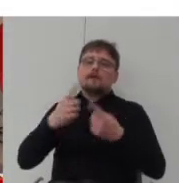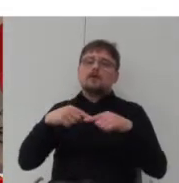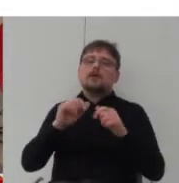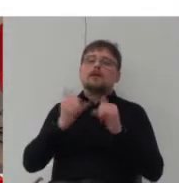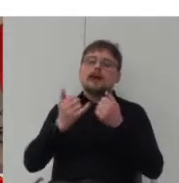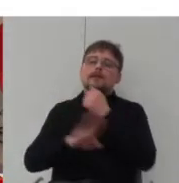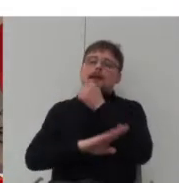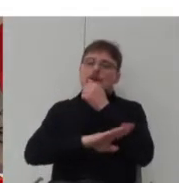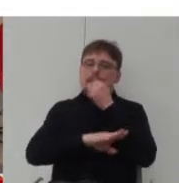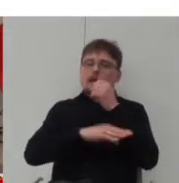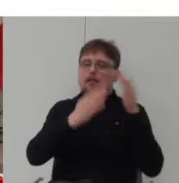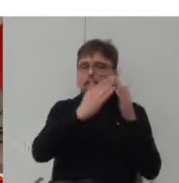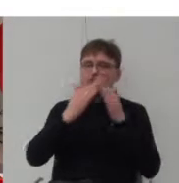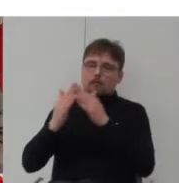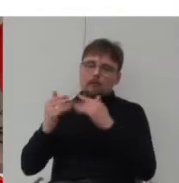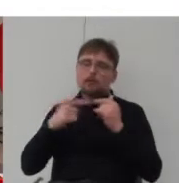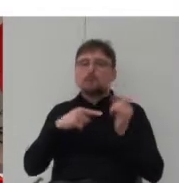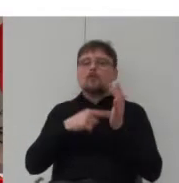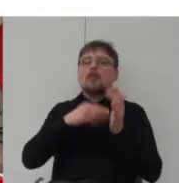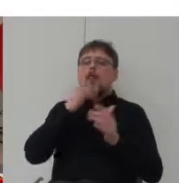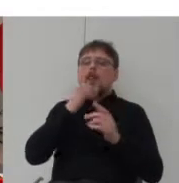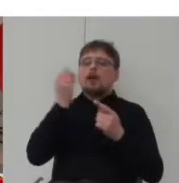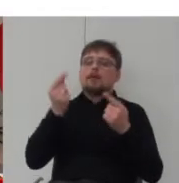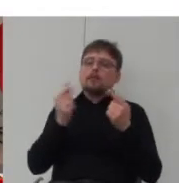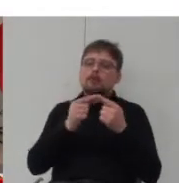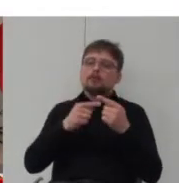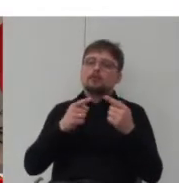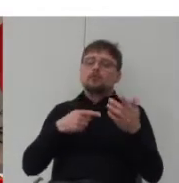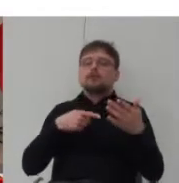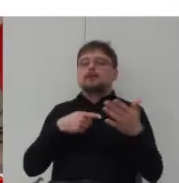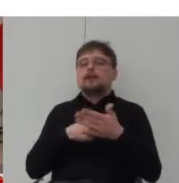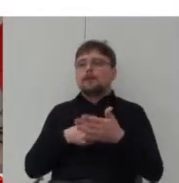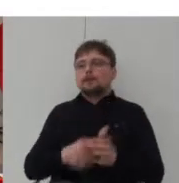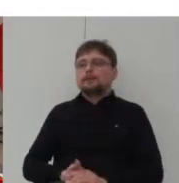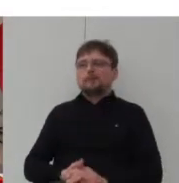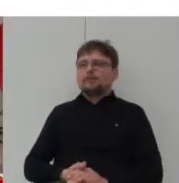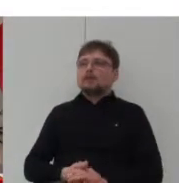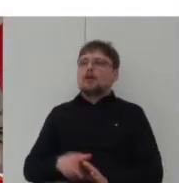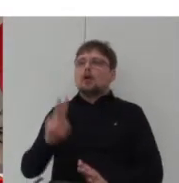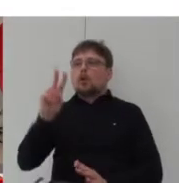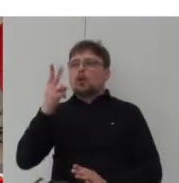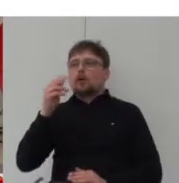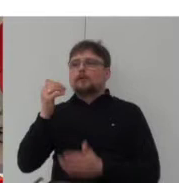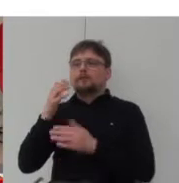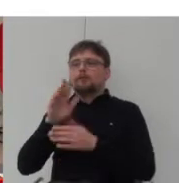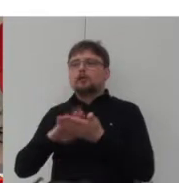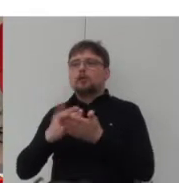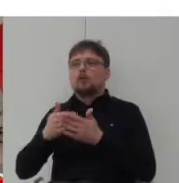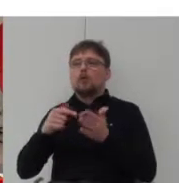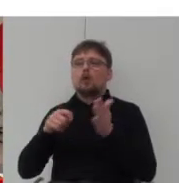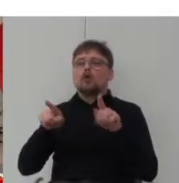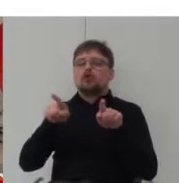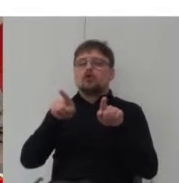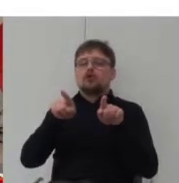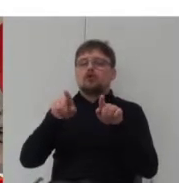drewnianej która właśnie najlepiej odpowiada tym tym cechom drugi przykład są to domy szeregowe